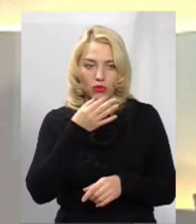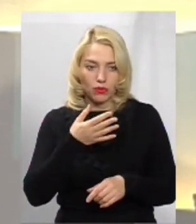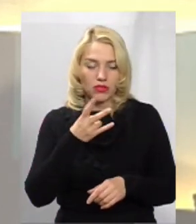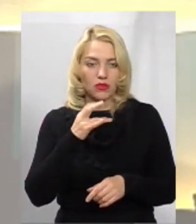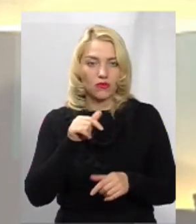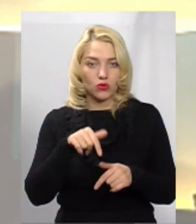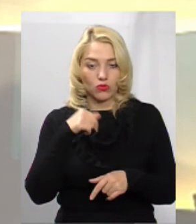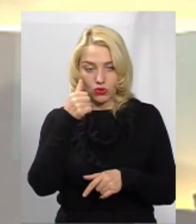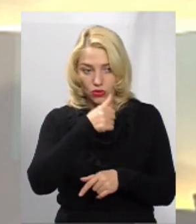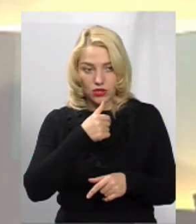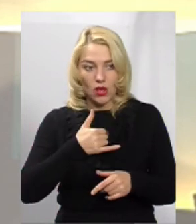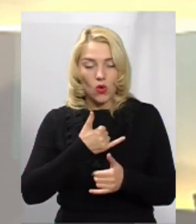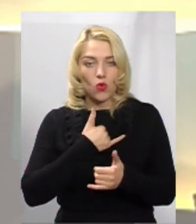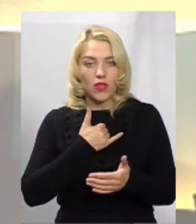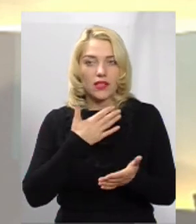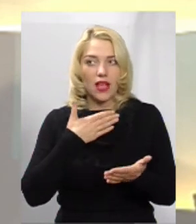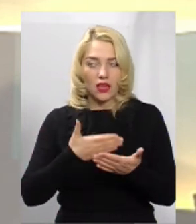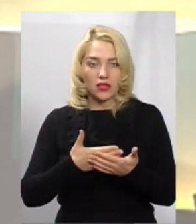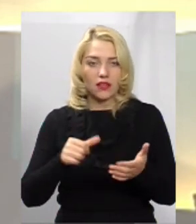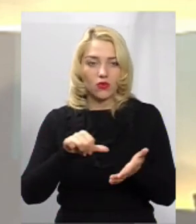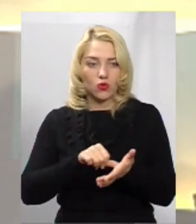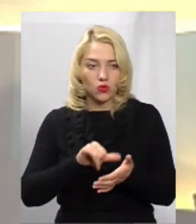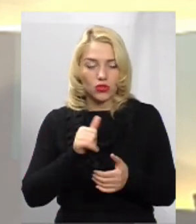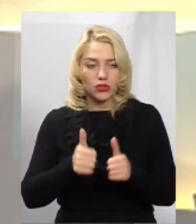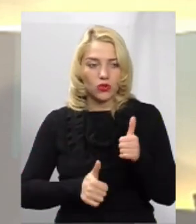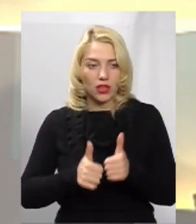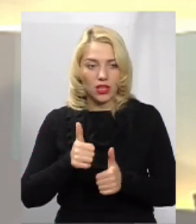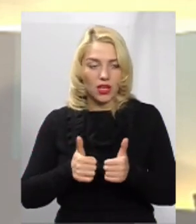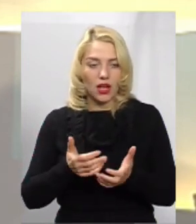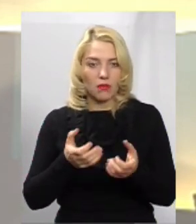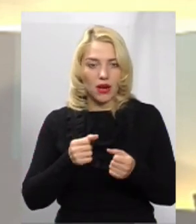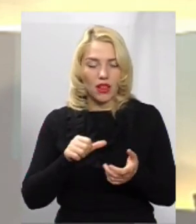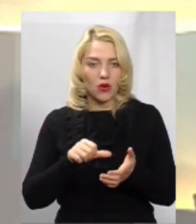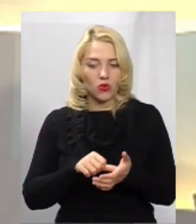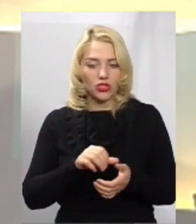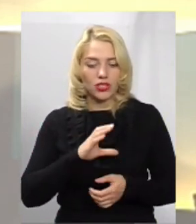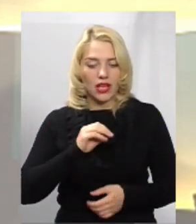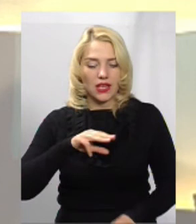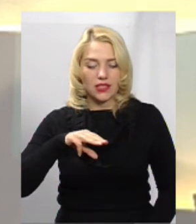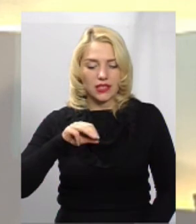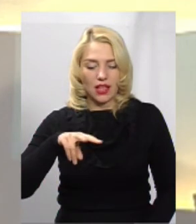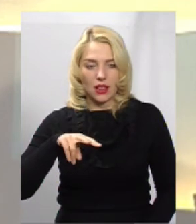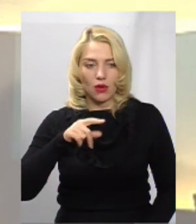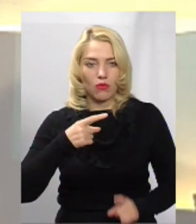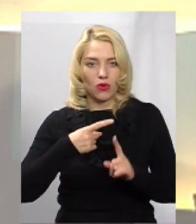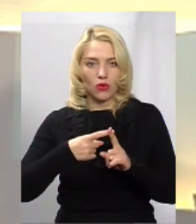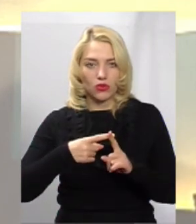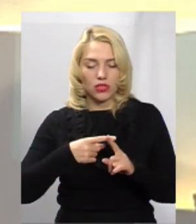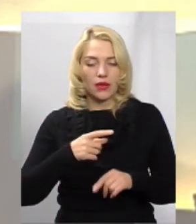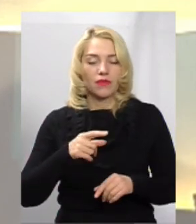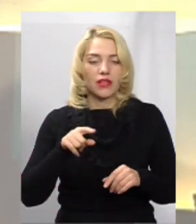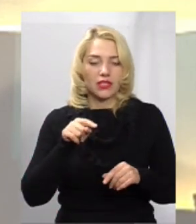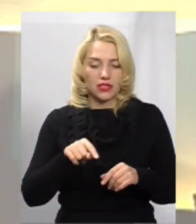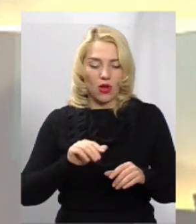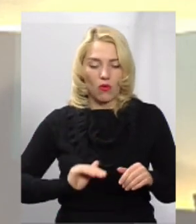у нас активну участь у тендерах брала компанія STL+. Компанія STL+,